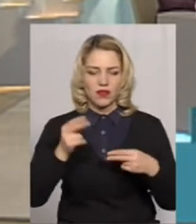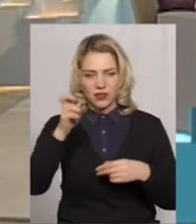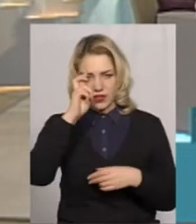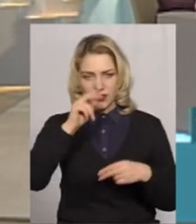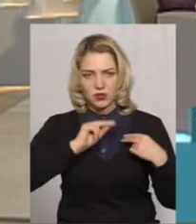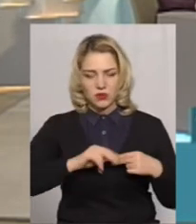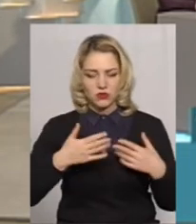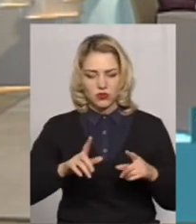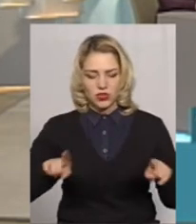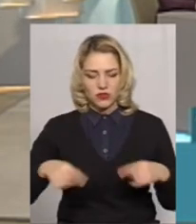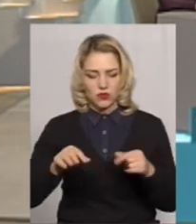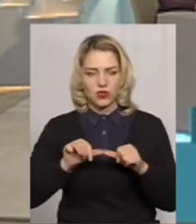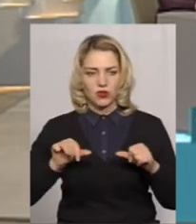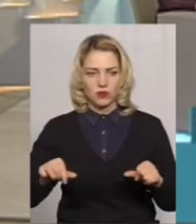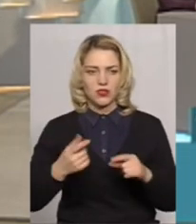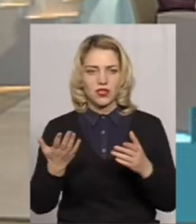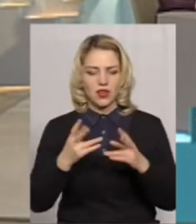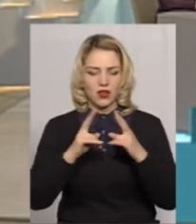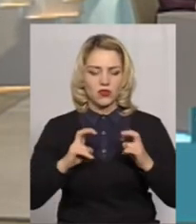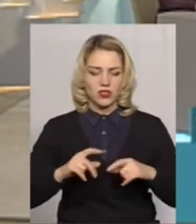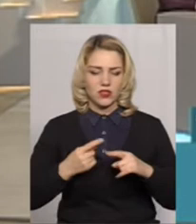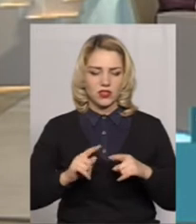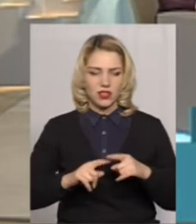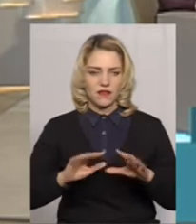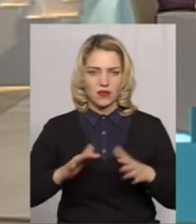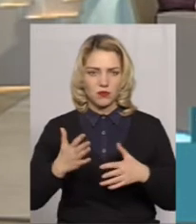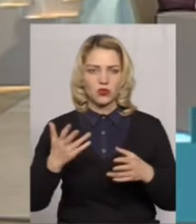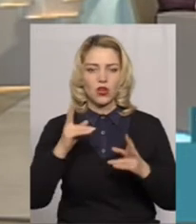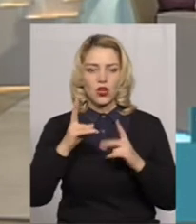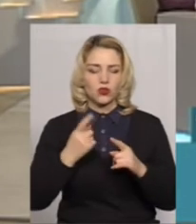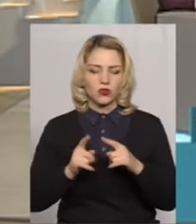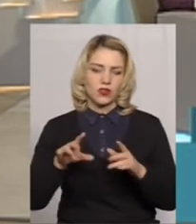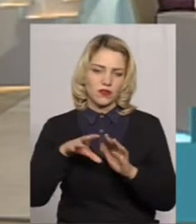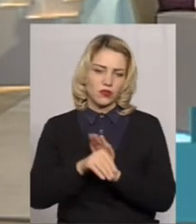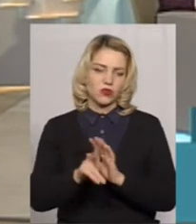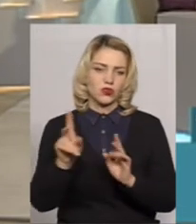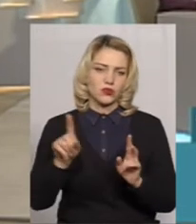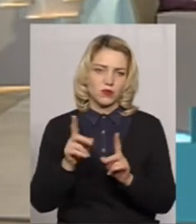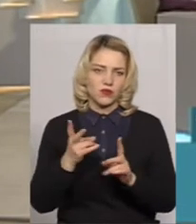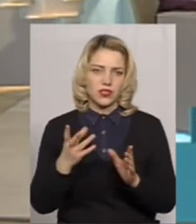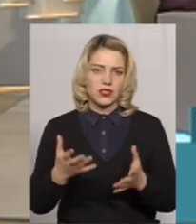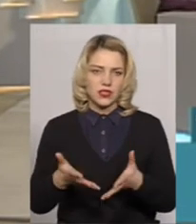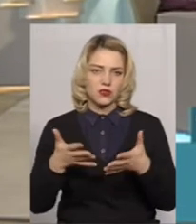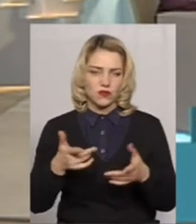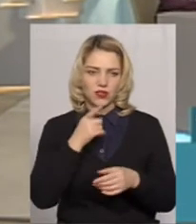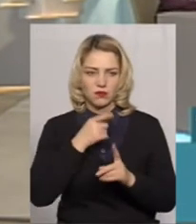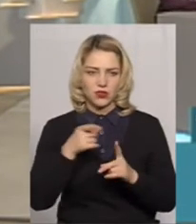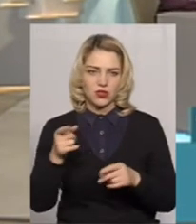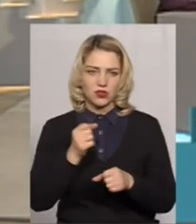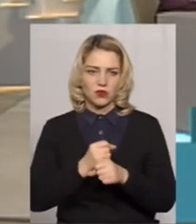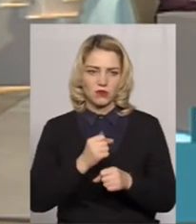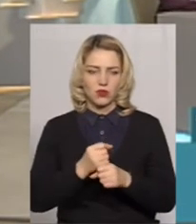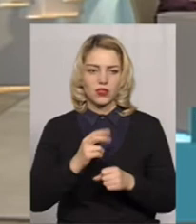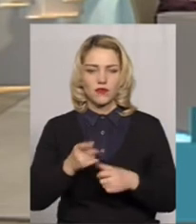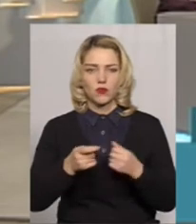створено комісію, яка розслідує цей випадок. Скажіть, хто до неї входить і що мають з'ясувати в процесі роботи? Так, в